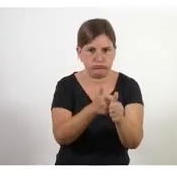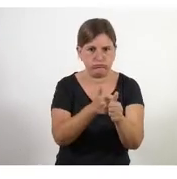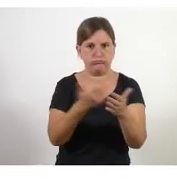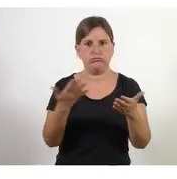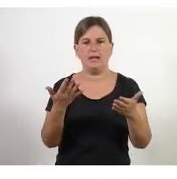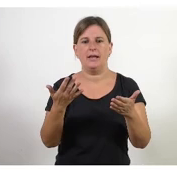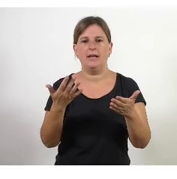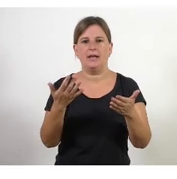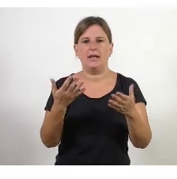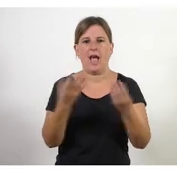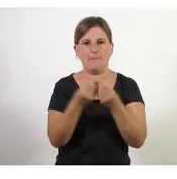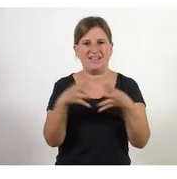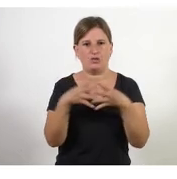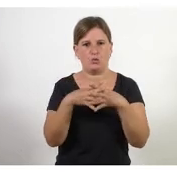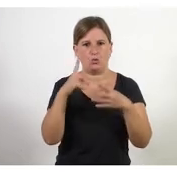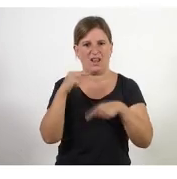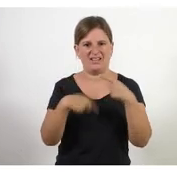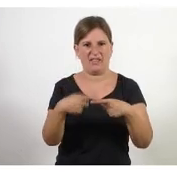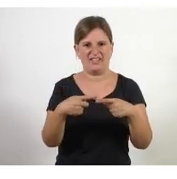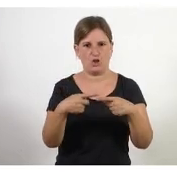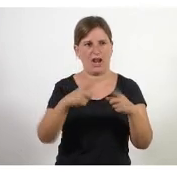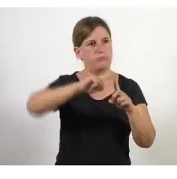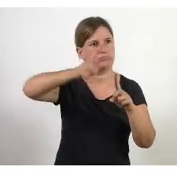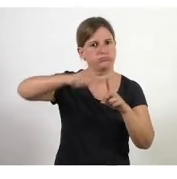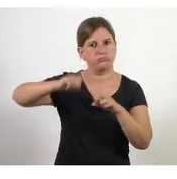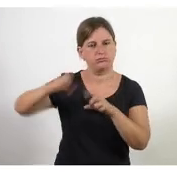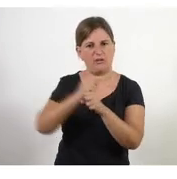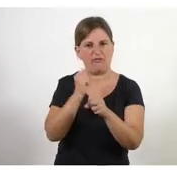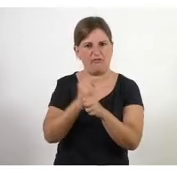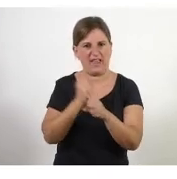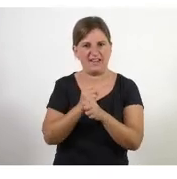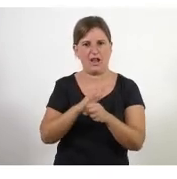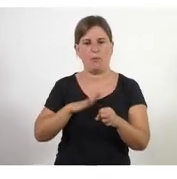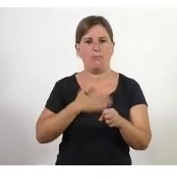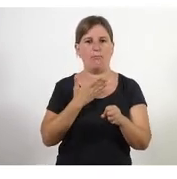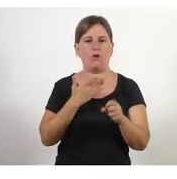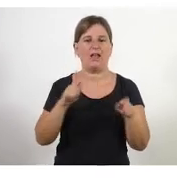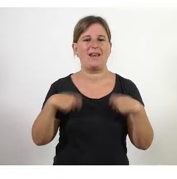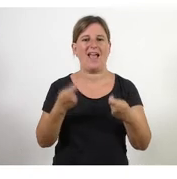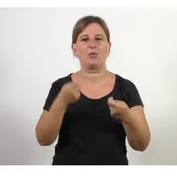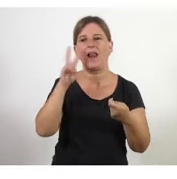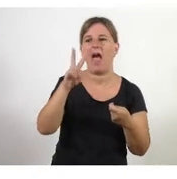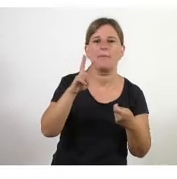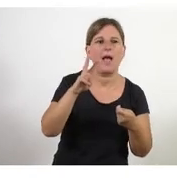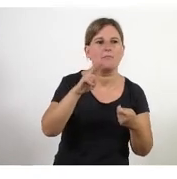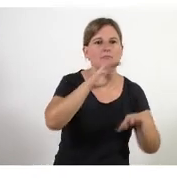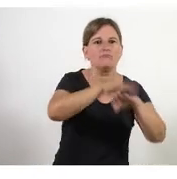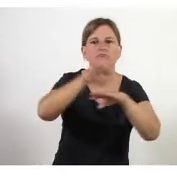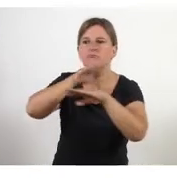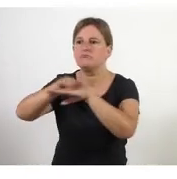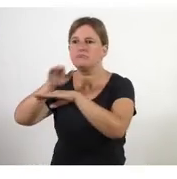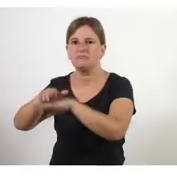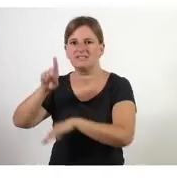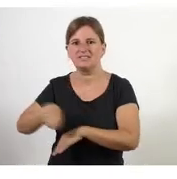una estructura tradicional tu dones tastes i pot ser que tinguis una tendència natural a anar a veure si allò s'està fent i